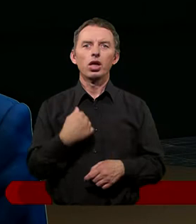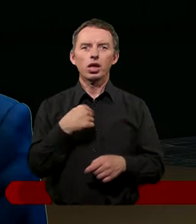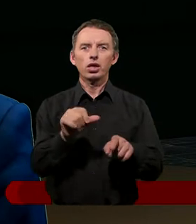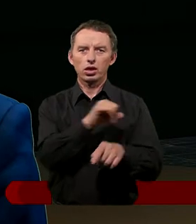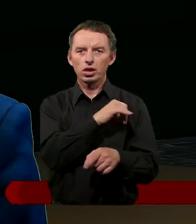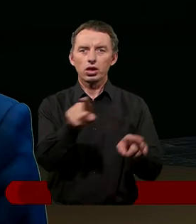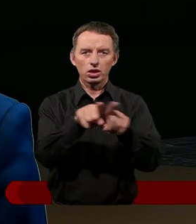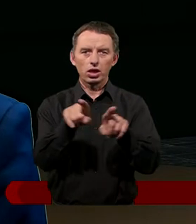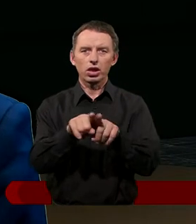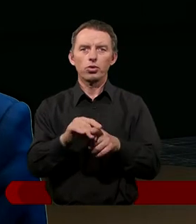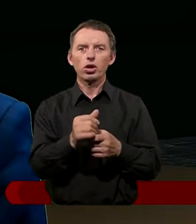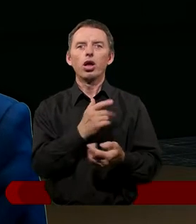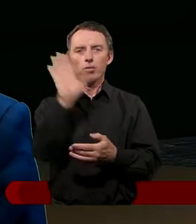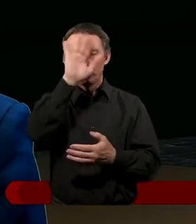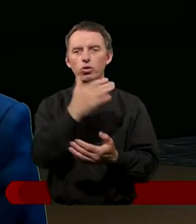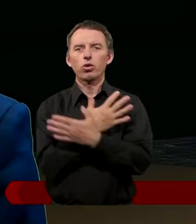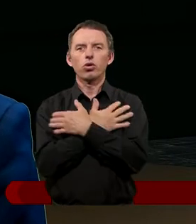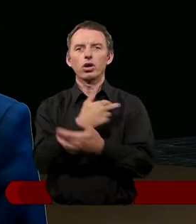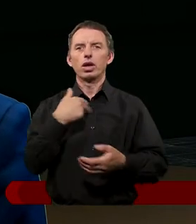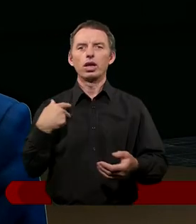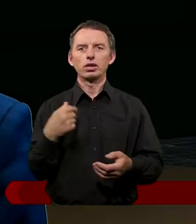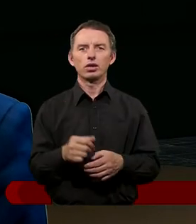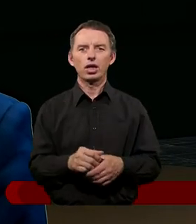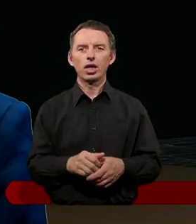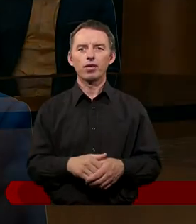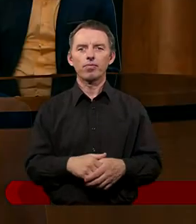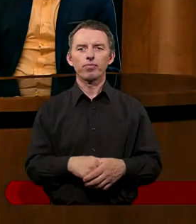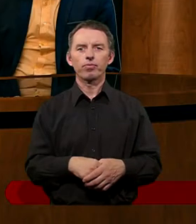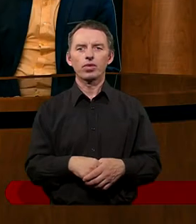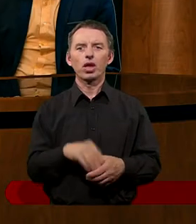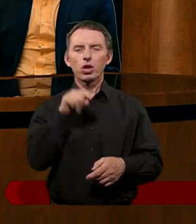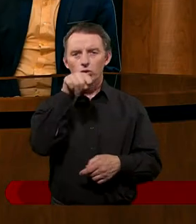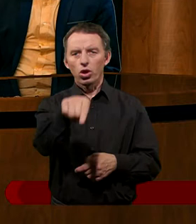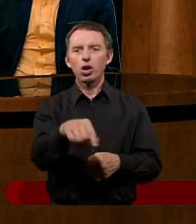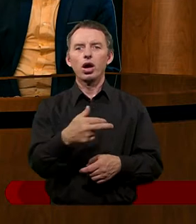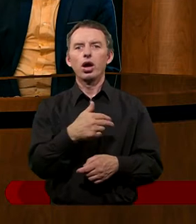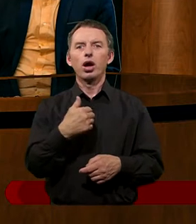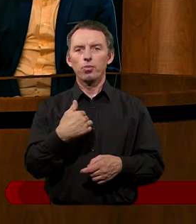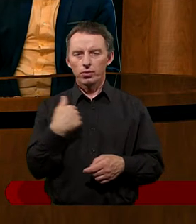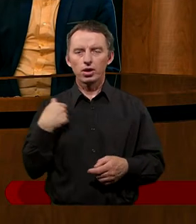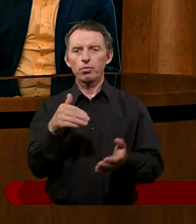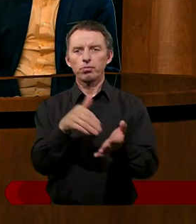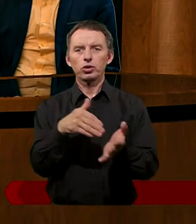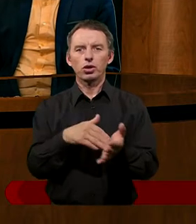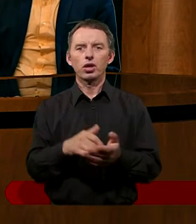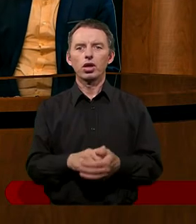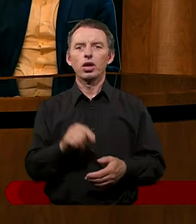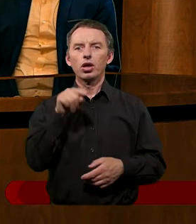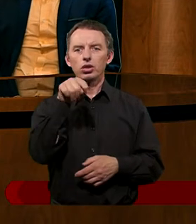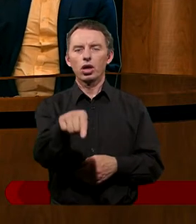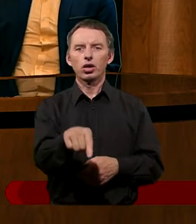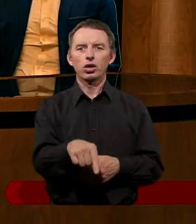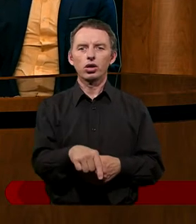Pan Bóg kocha nas tak samo, Pan Bóg za nas obu oddał życie. Tak. I to właśnie Jezus o sobie mówi, daje